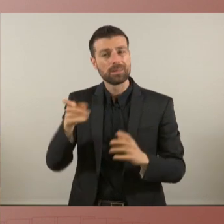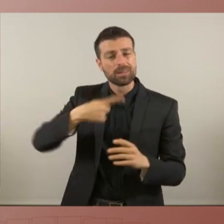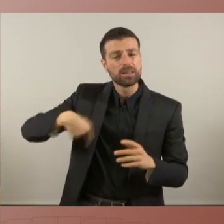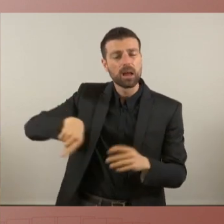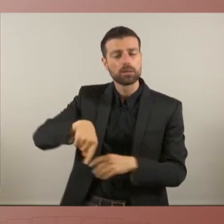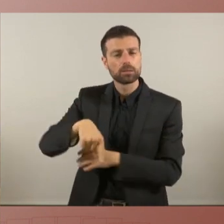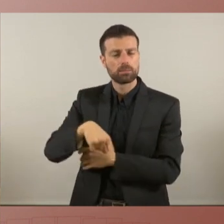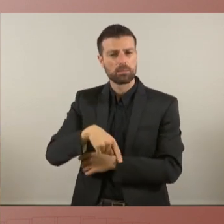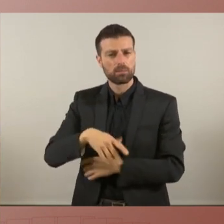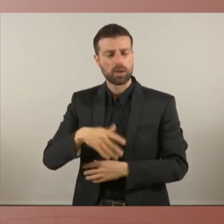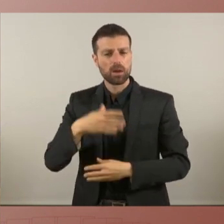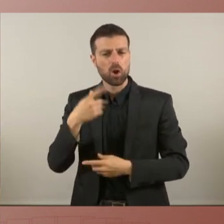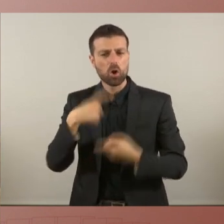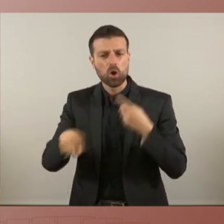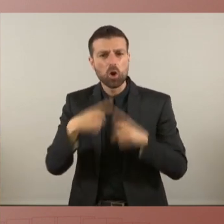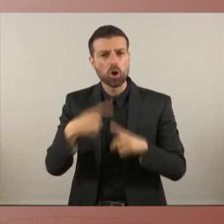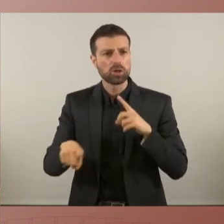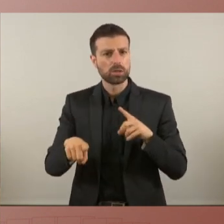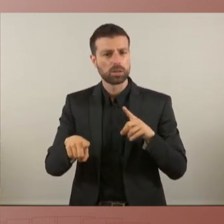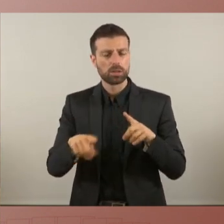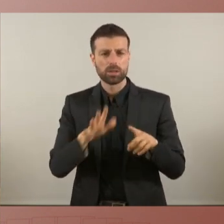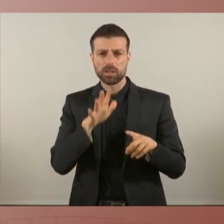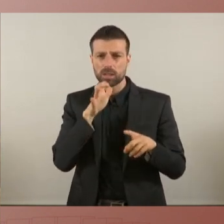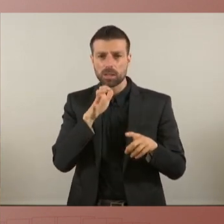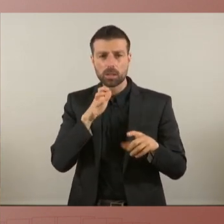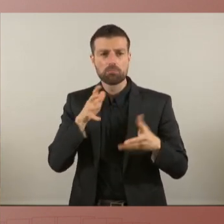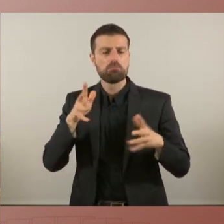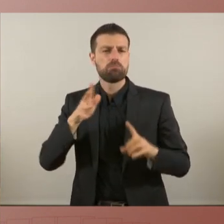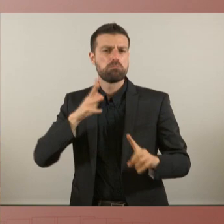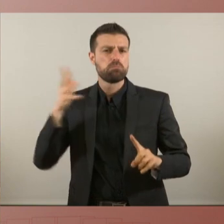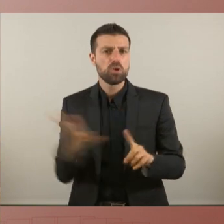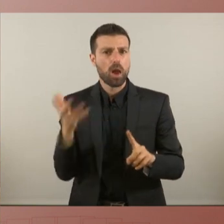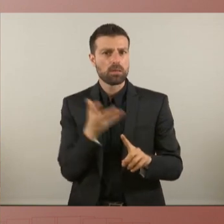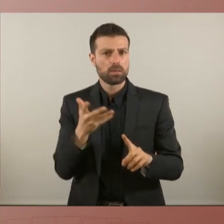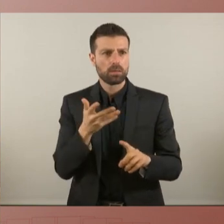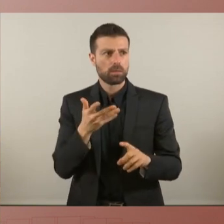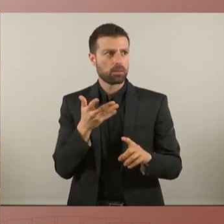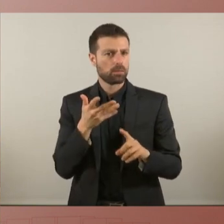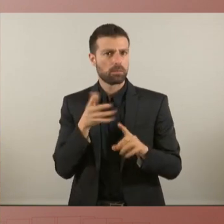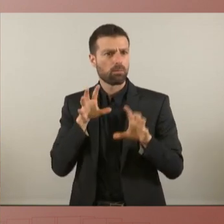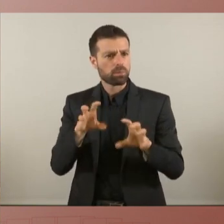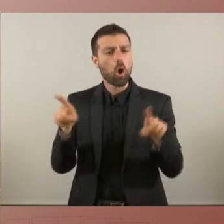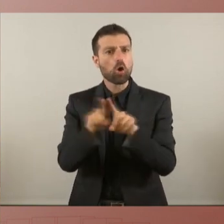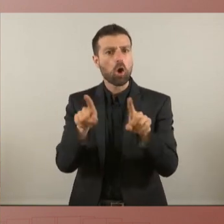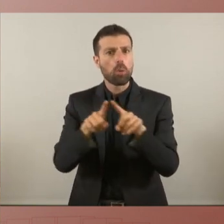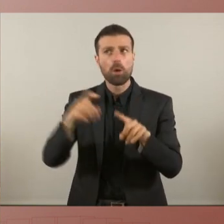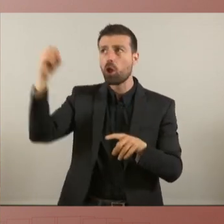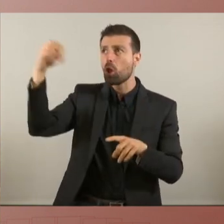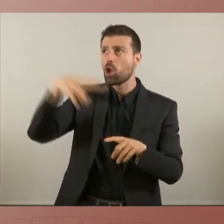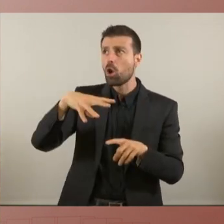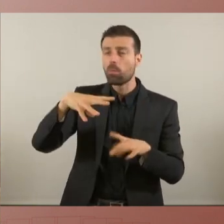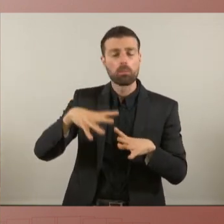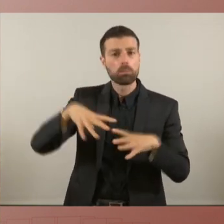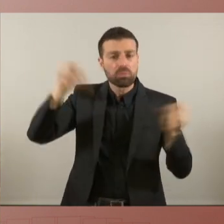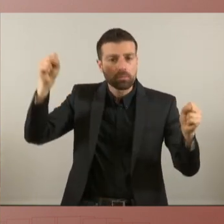tan violentes això sí que és una violència brutal com tallar la llum tallar el subministrament elècric en plenes onades de